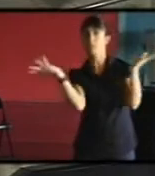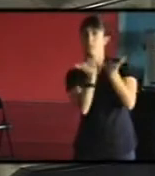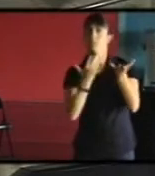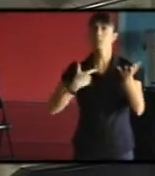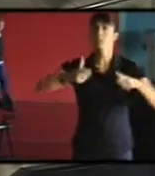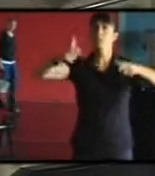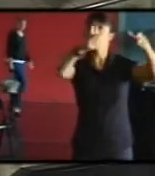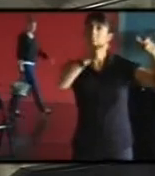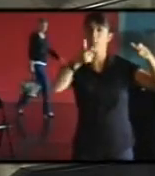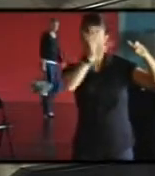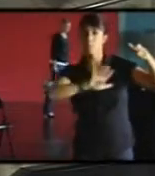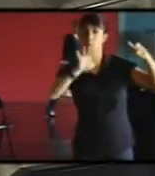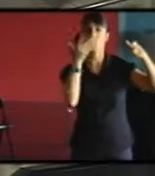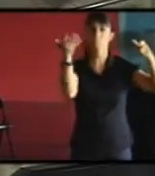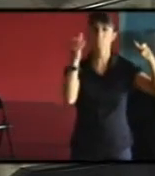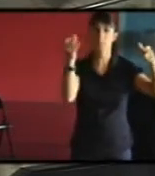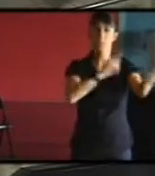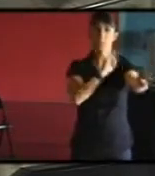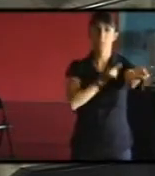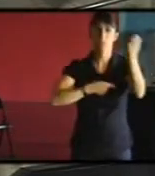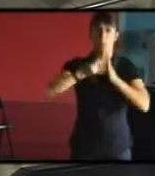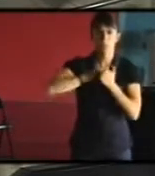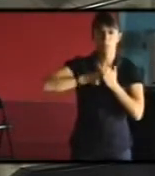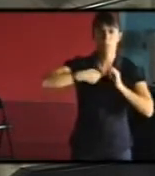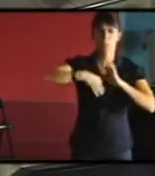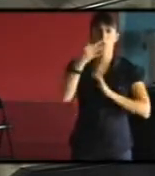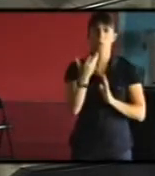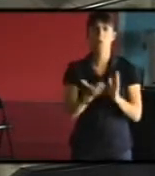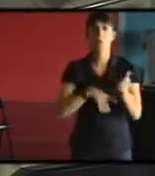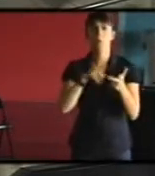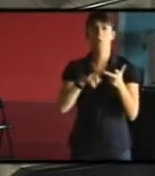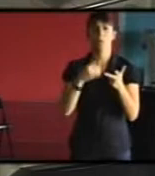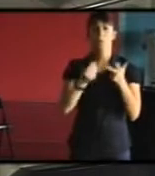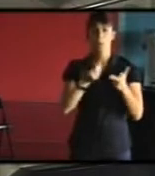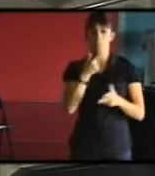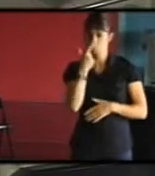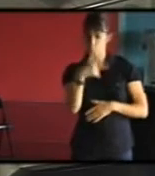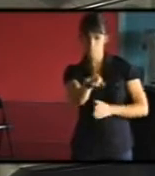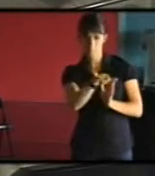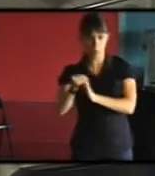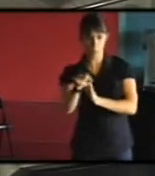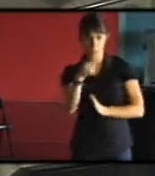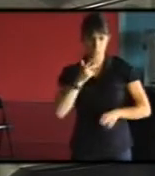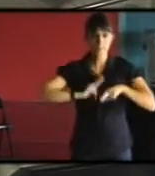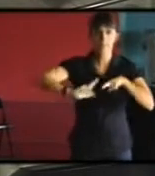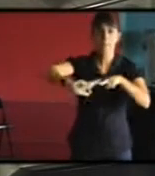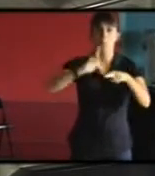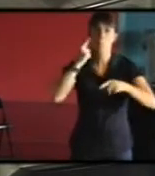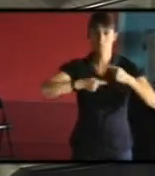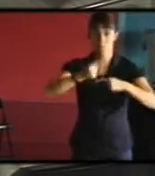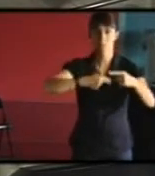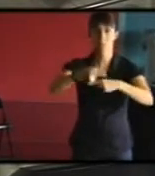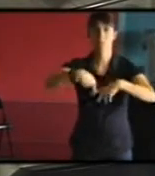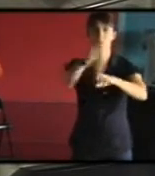consomme d'un point de vue énergétique, et quelles sont les zones sur lesquelles j'ai intérêt à intervenir, à essayer de faire quelque chose. Donc,